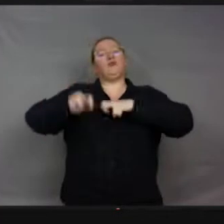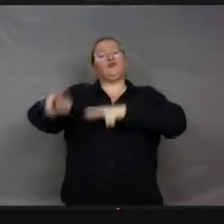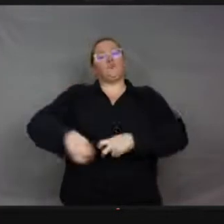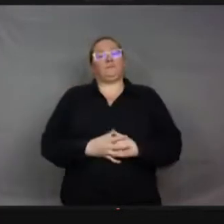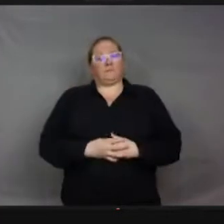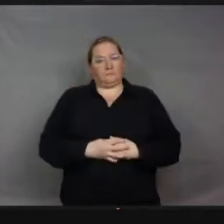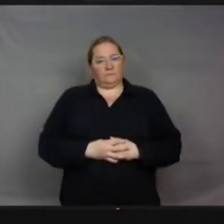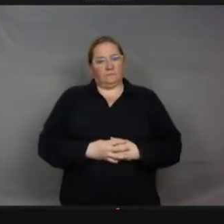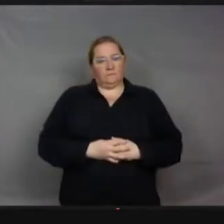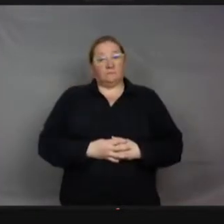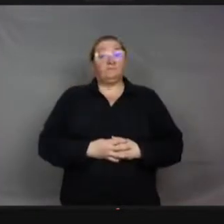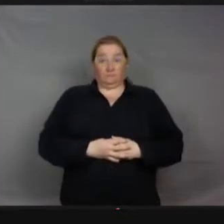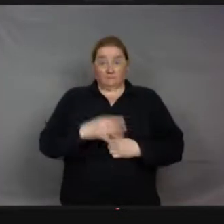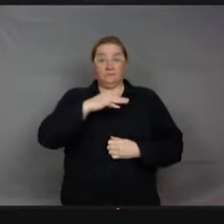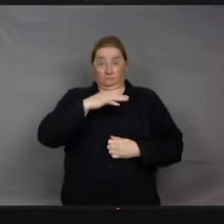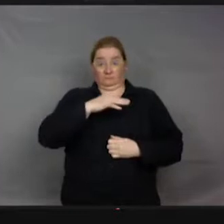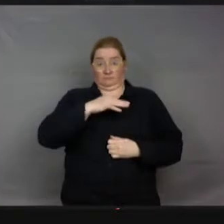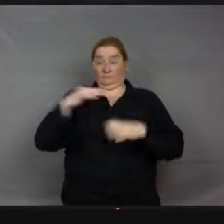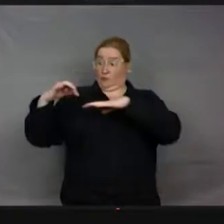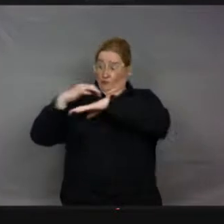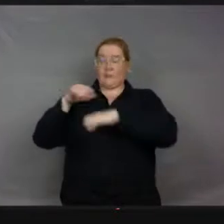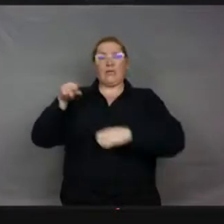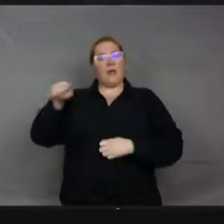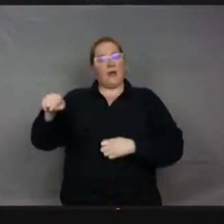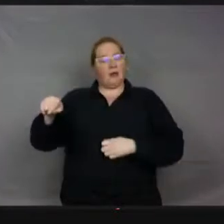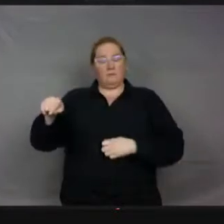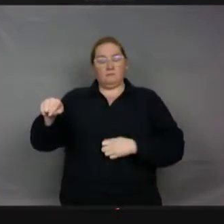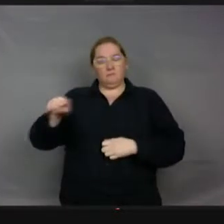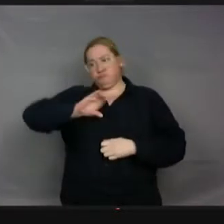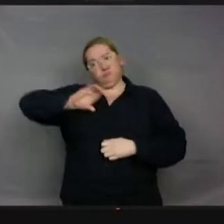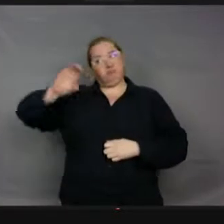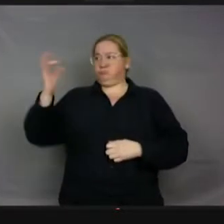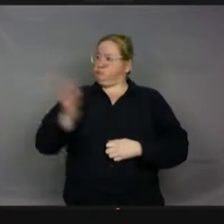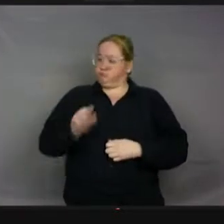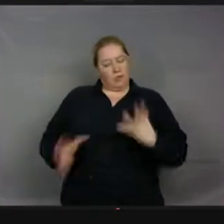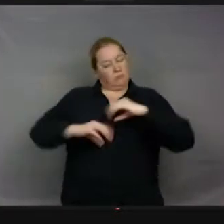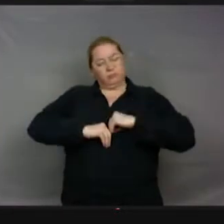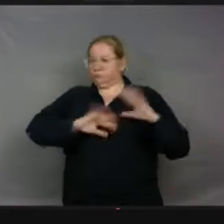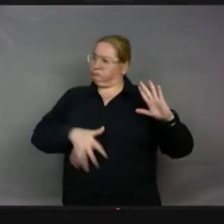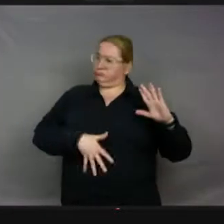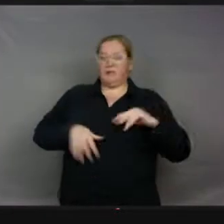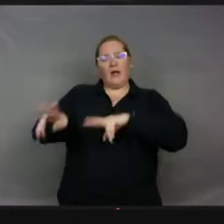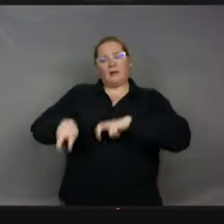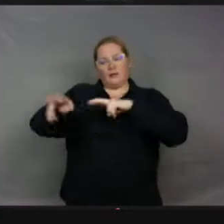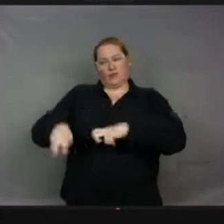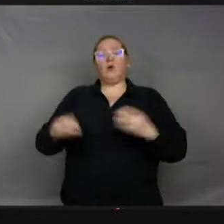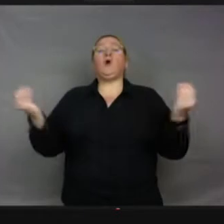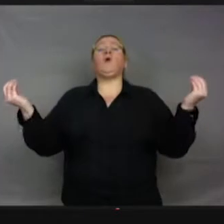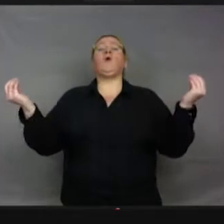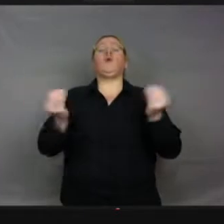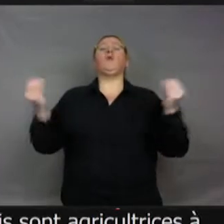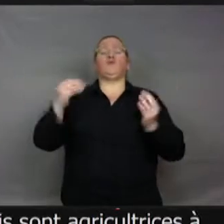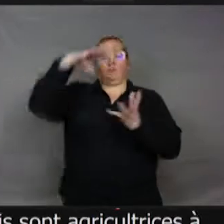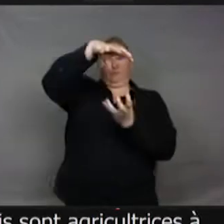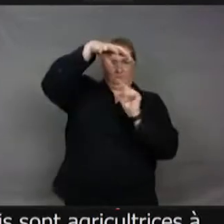là, certaines fourmis le sont agricultrices vraiment à 100%. C'est des fourmis qui vivent plutôt sous les tropiques et qui